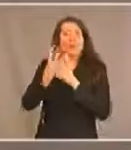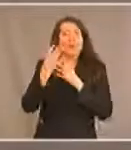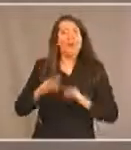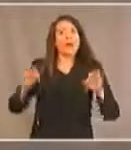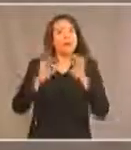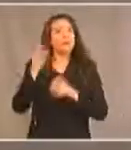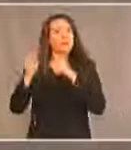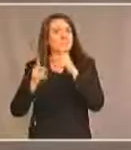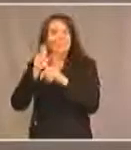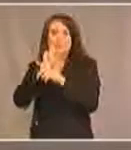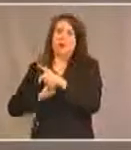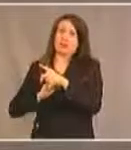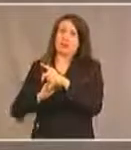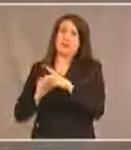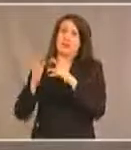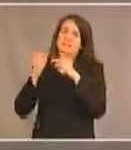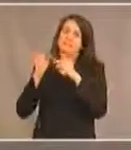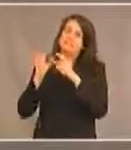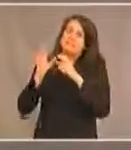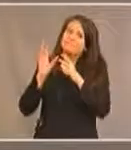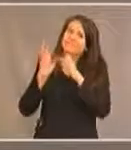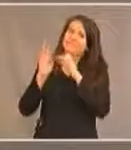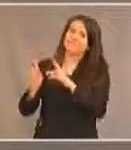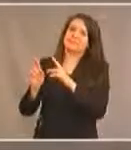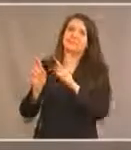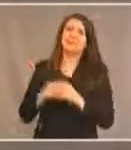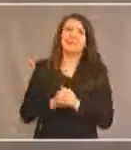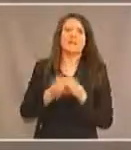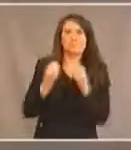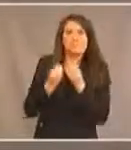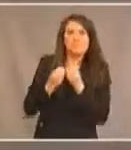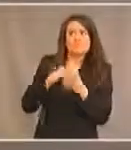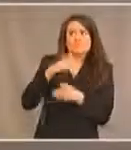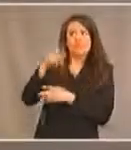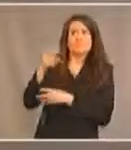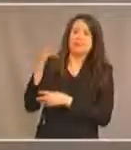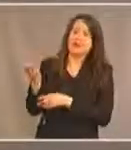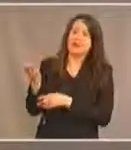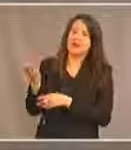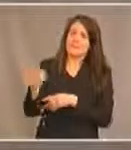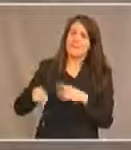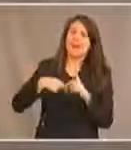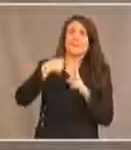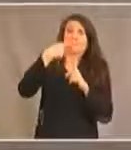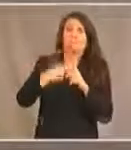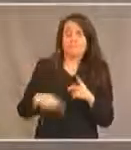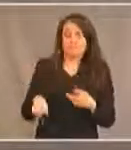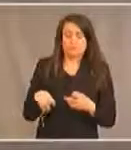sont des personnes âgées. Plusieurs ont des handicaps. il y a aussi